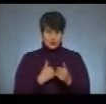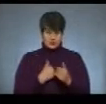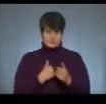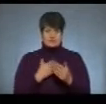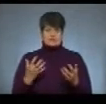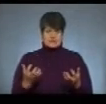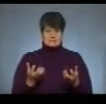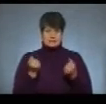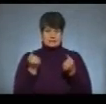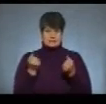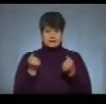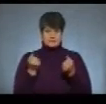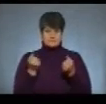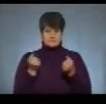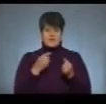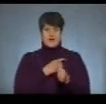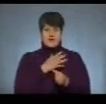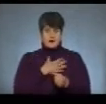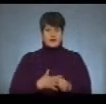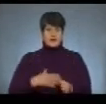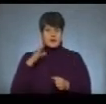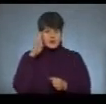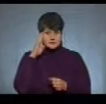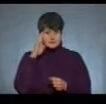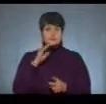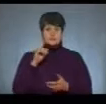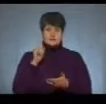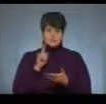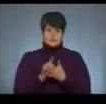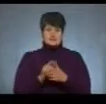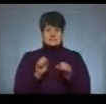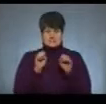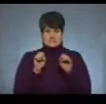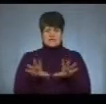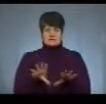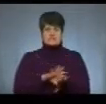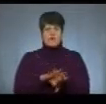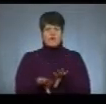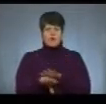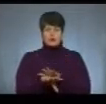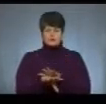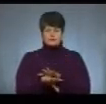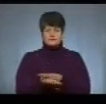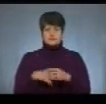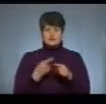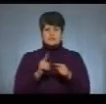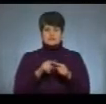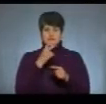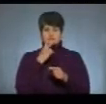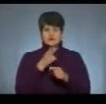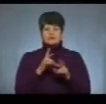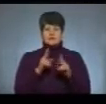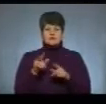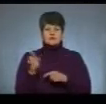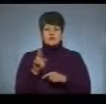ранених, то мусимо здатися полону. Ось кадри, на яких видно, як